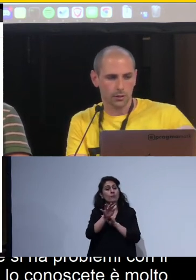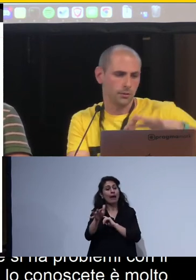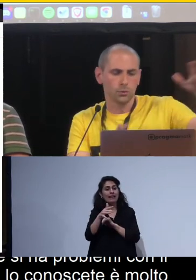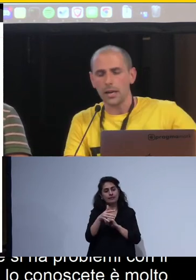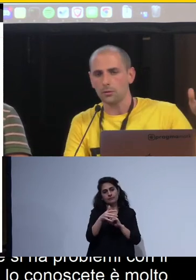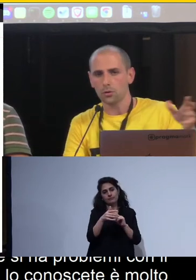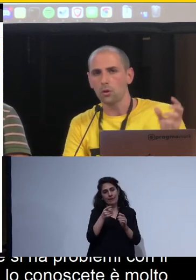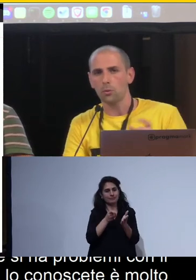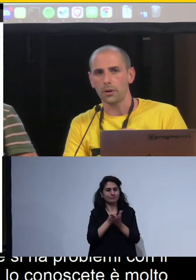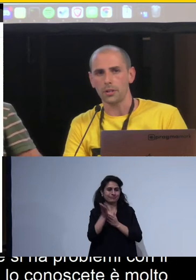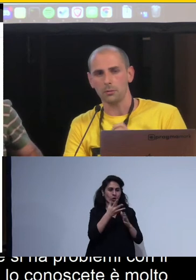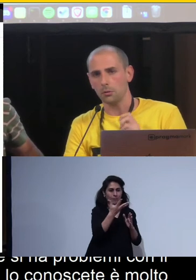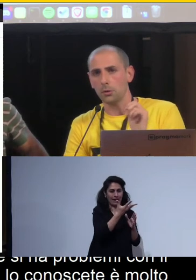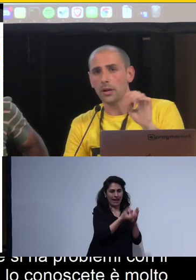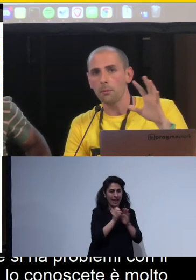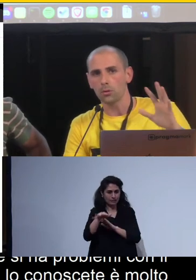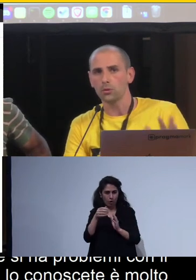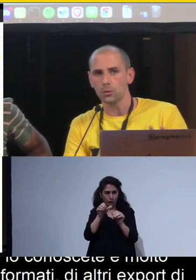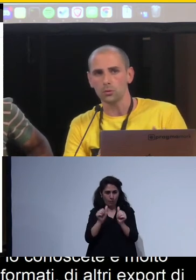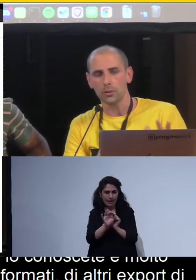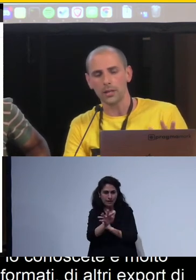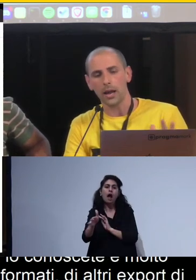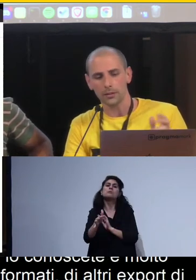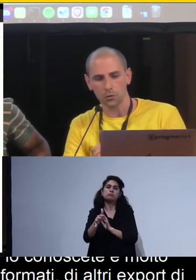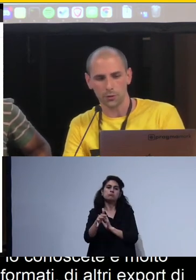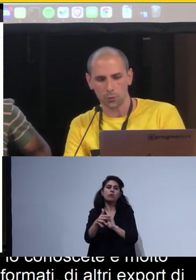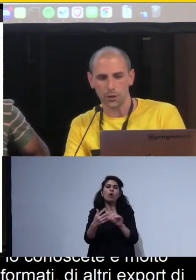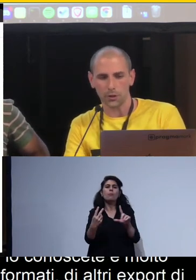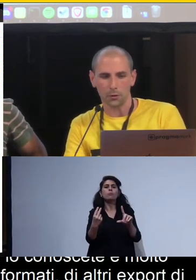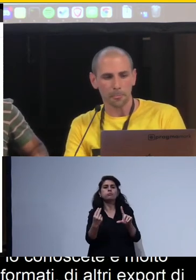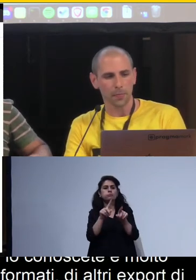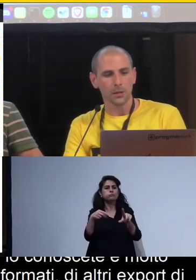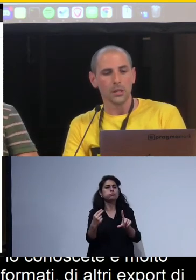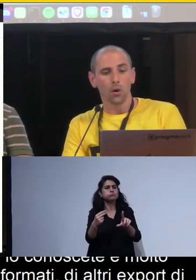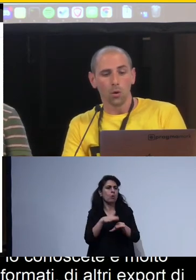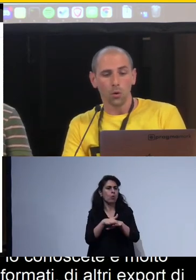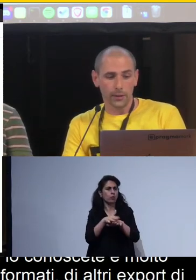tutti gli editor sono comunque leggibili, quindi in qualche modo il contenuto della slide è riuscito a fruirlo.